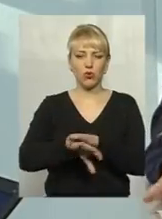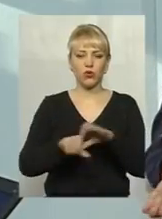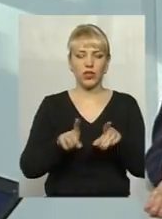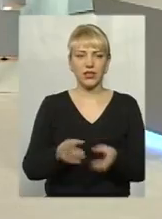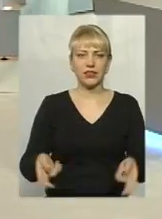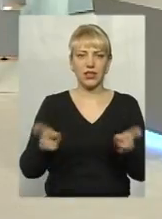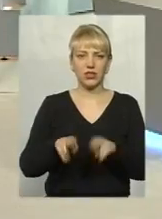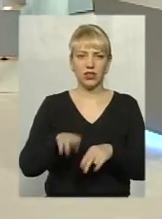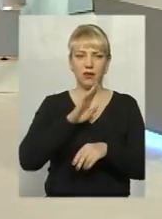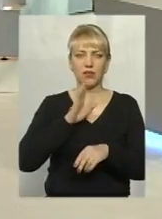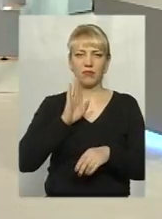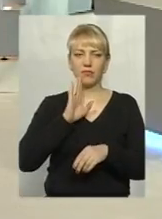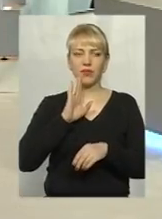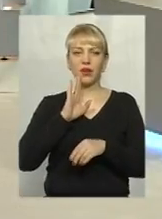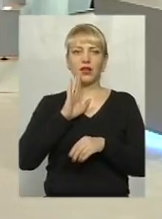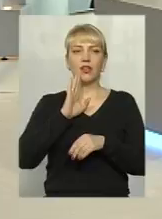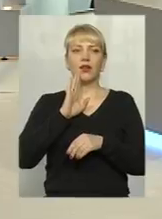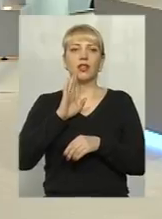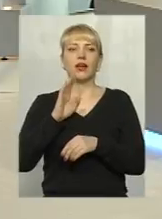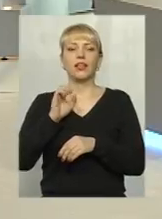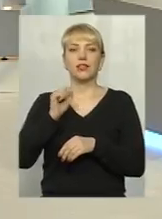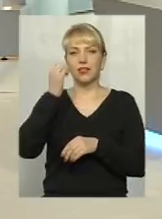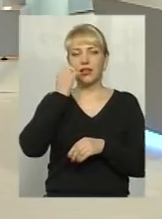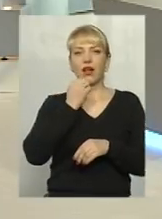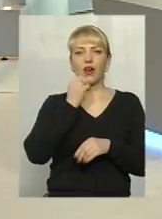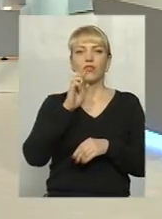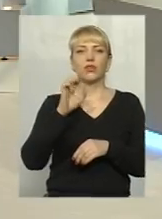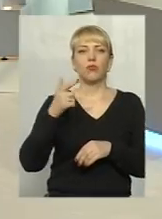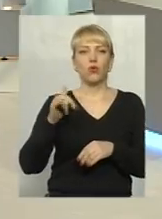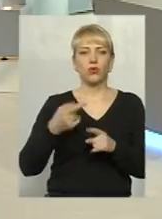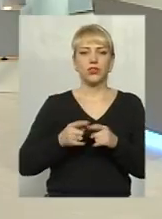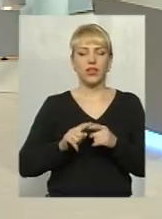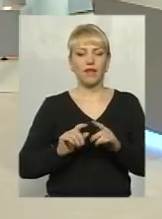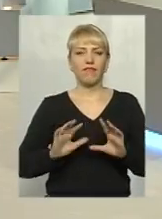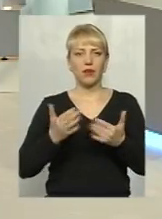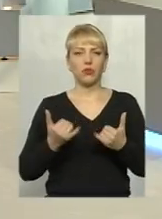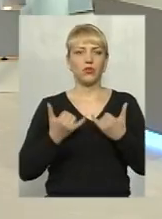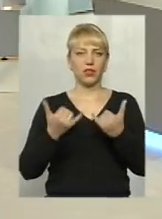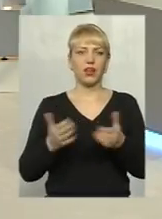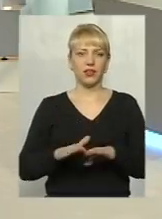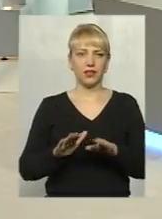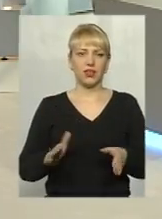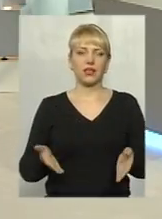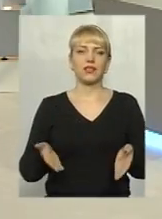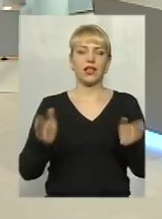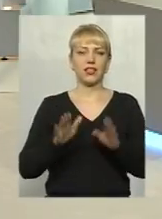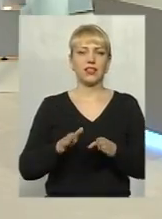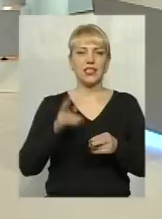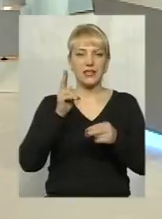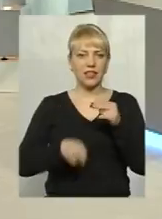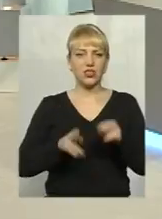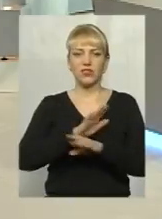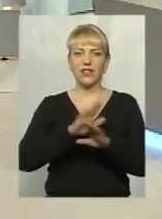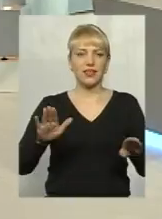матері. По сути, так. Дякувати Богу, цей випадок залишився для цих дітей. Не трагічно завершився, він